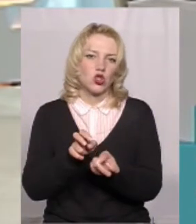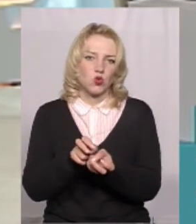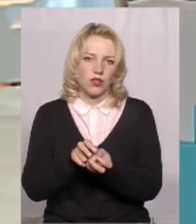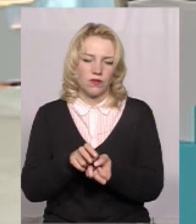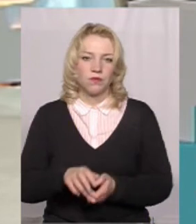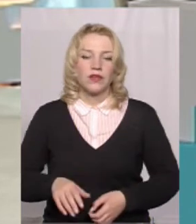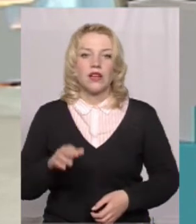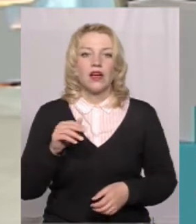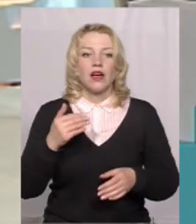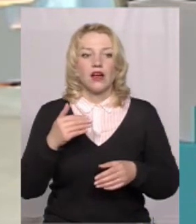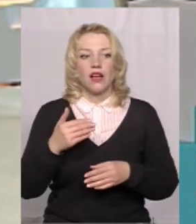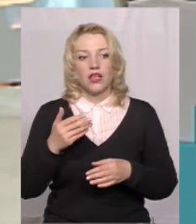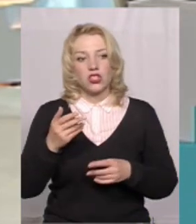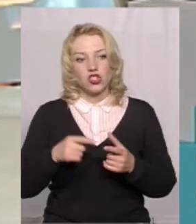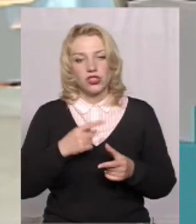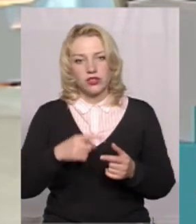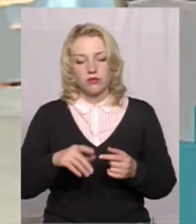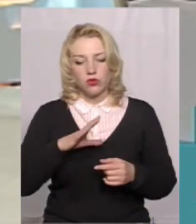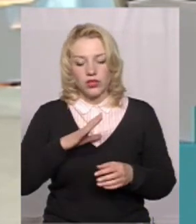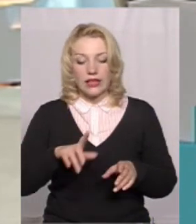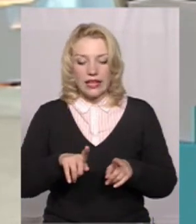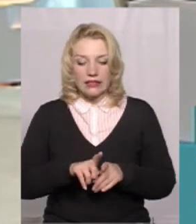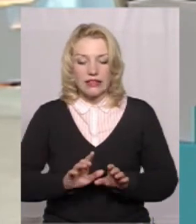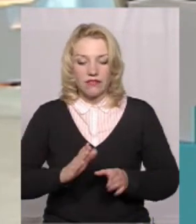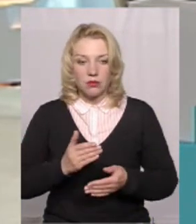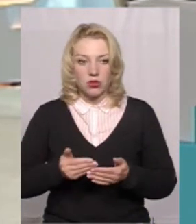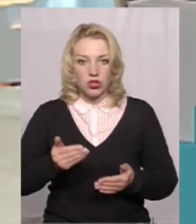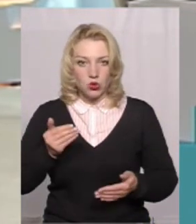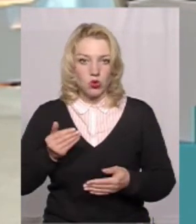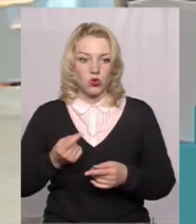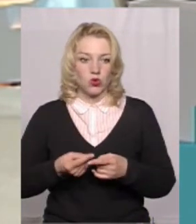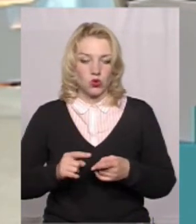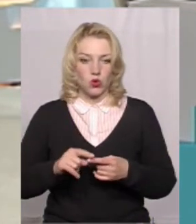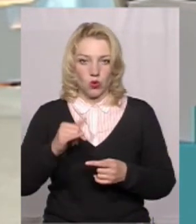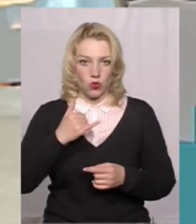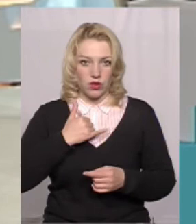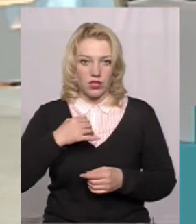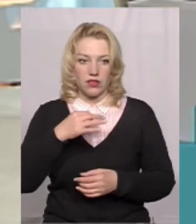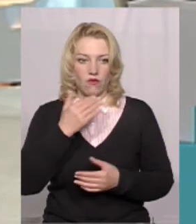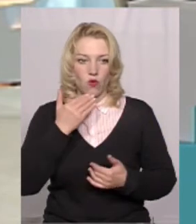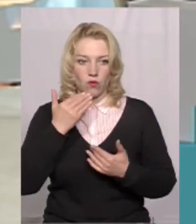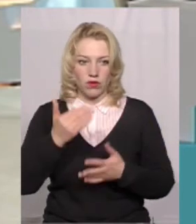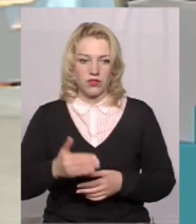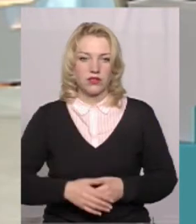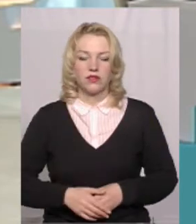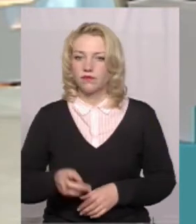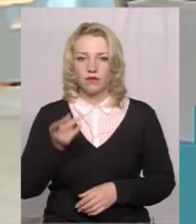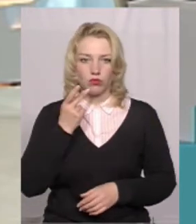Юрію, були взагалі такі випадки до цього у нас в області? Постійно.